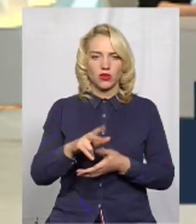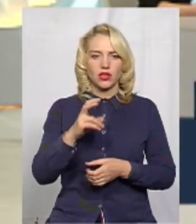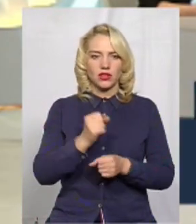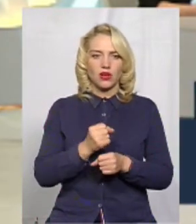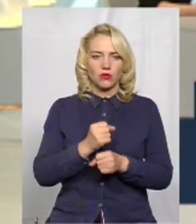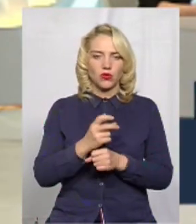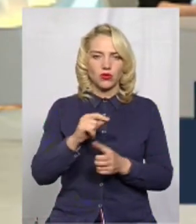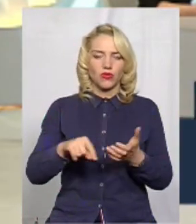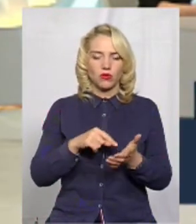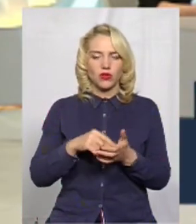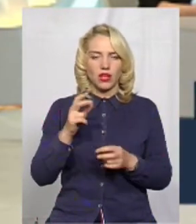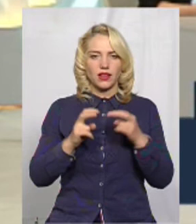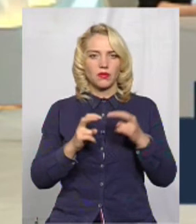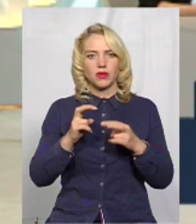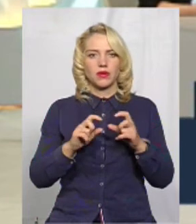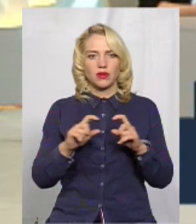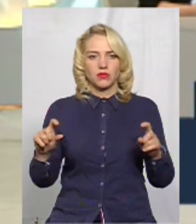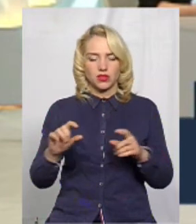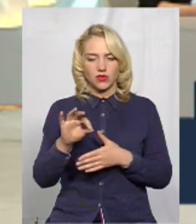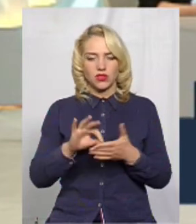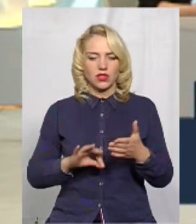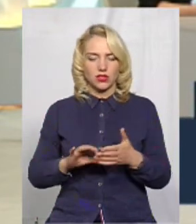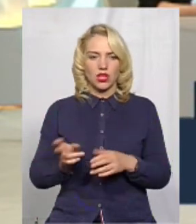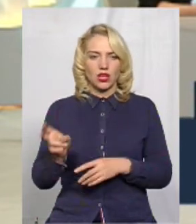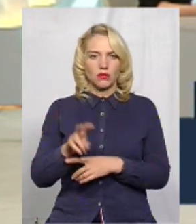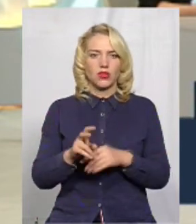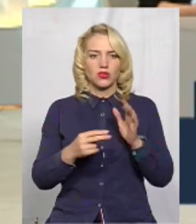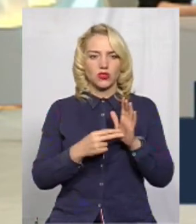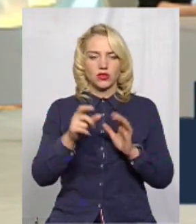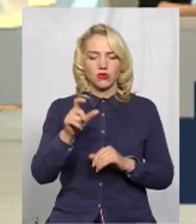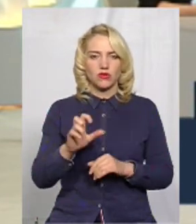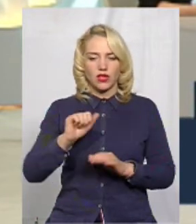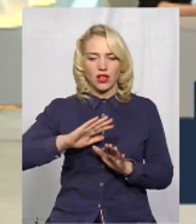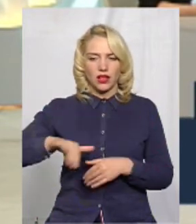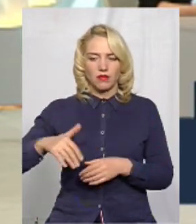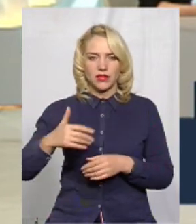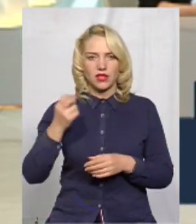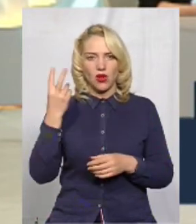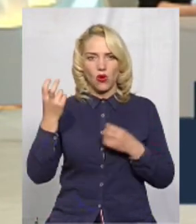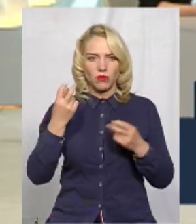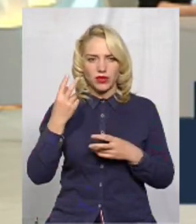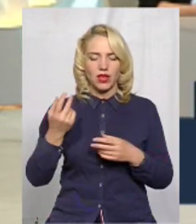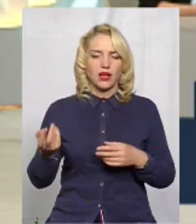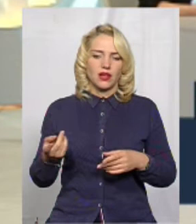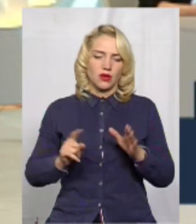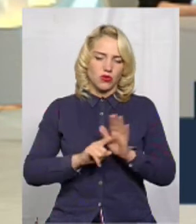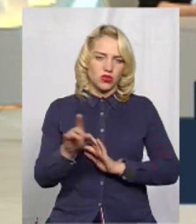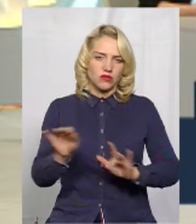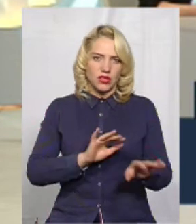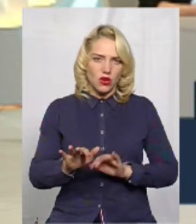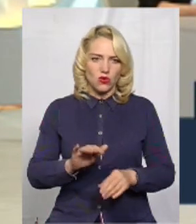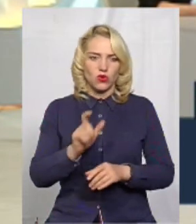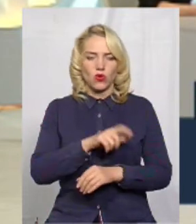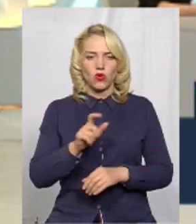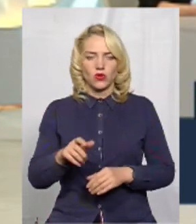комунальне підприємство. Зразу прийшло десь сім чоловік, але після обіда рух почався, людям ми